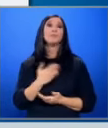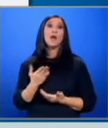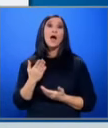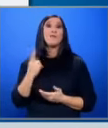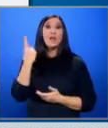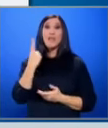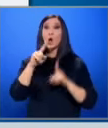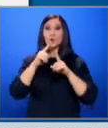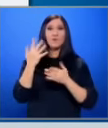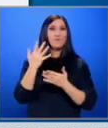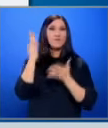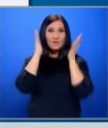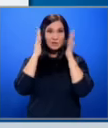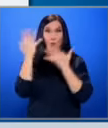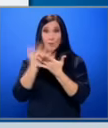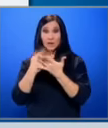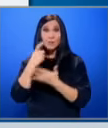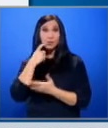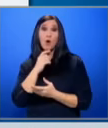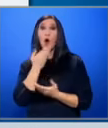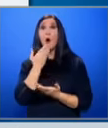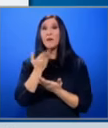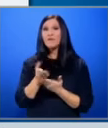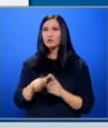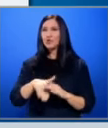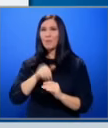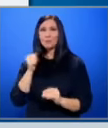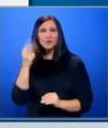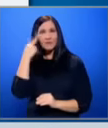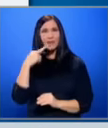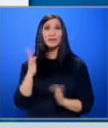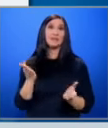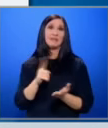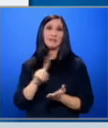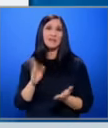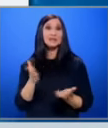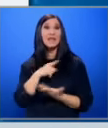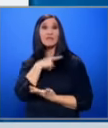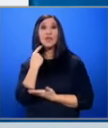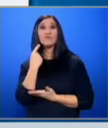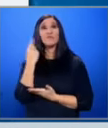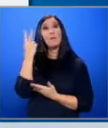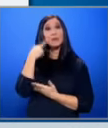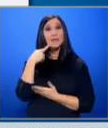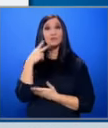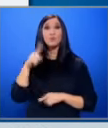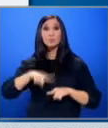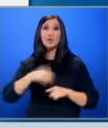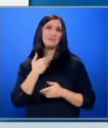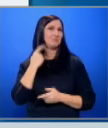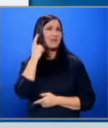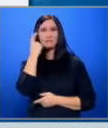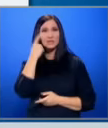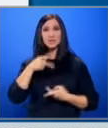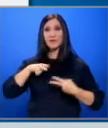Тази Той е ученапуска Великобритания за да не стане жертва на британското правосъдие И няма намерение да се връща в родината си